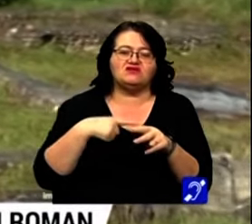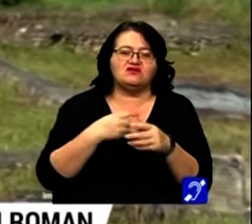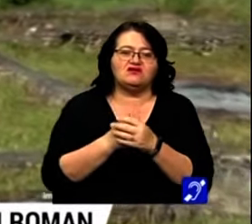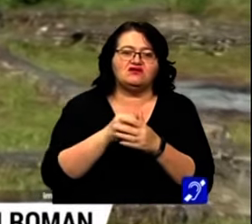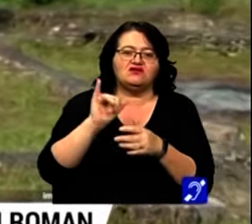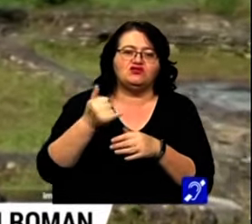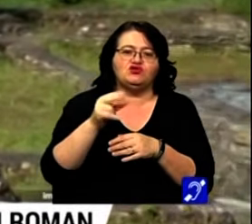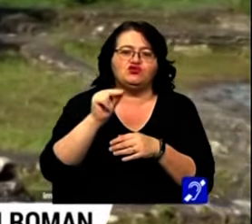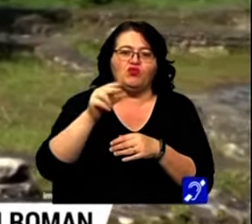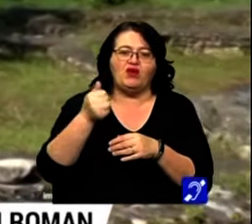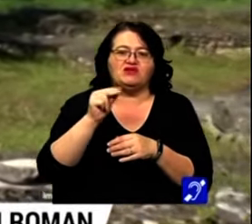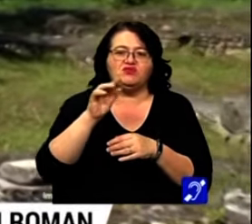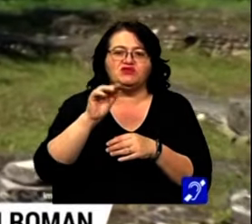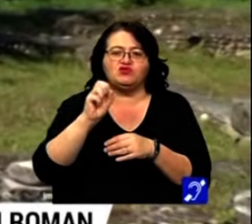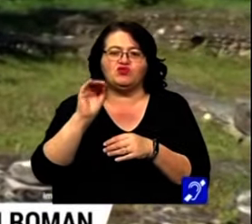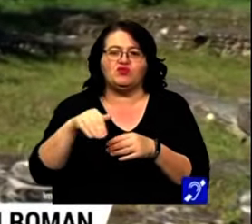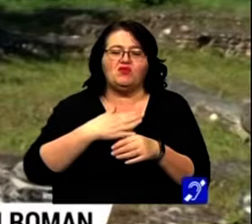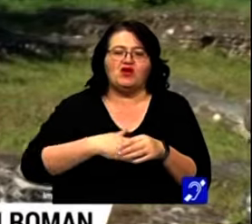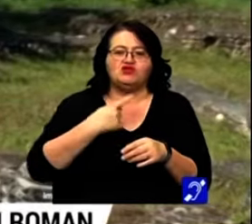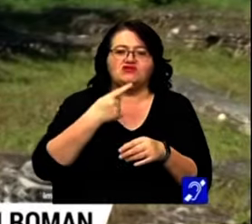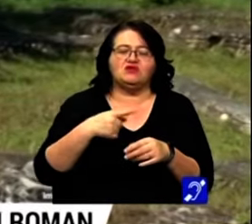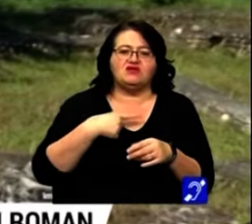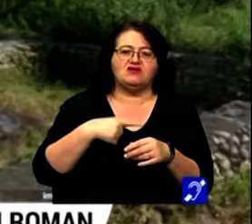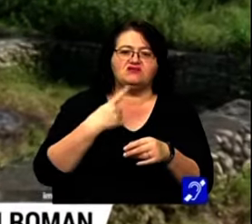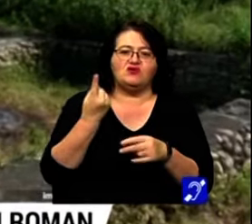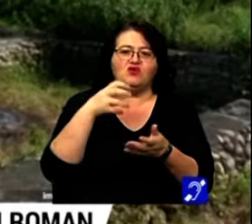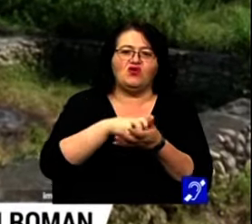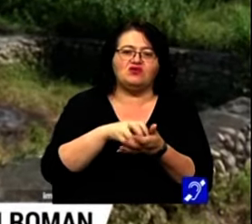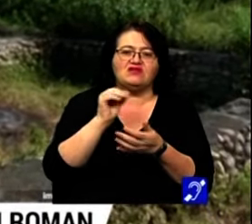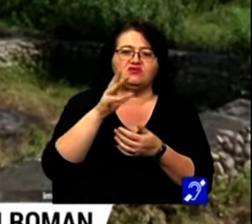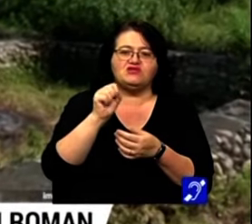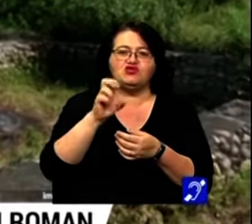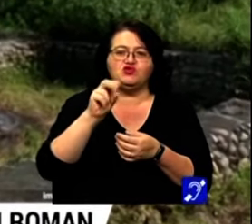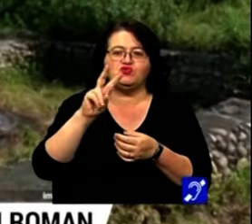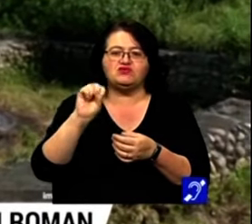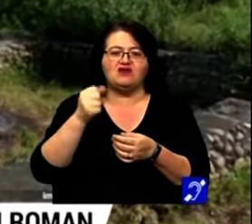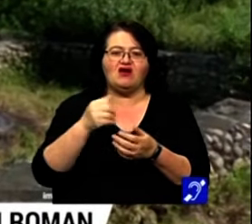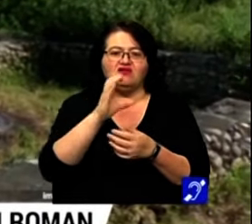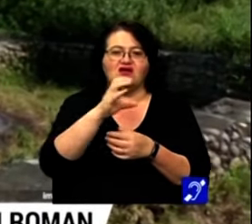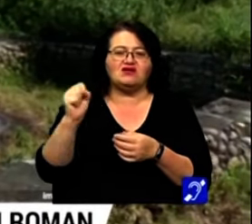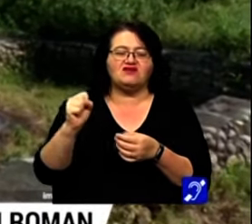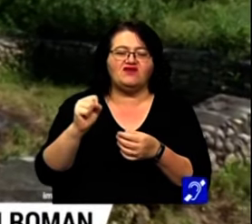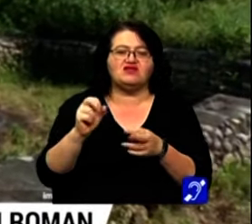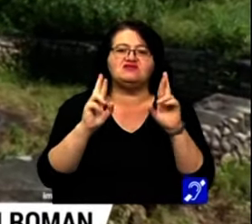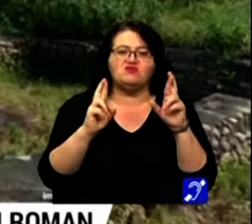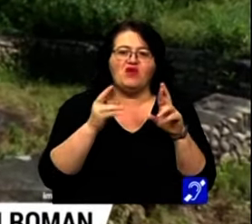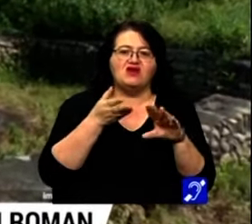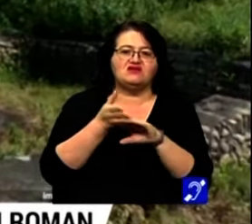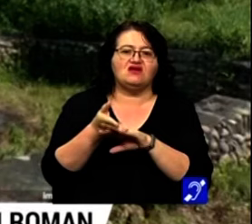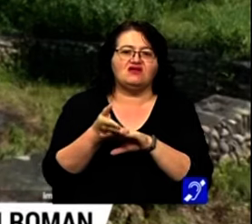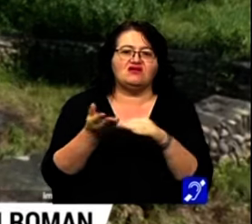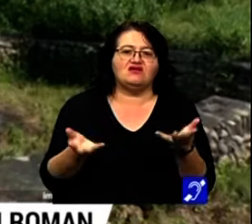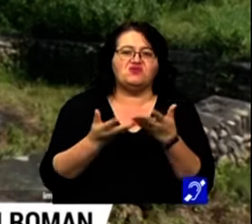Jupa Tibiscom, despre care mie îmi place să spun că este o sarmisegetuza a Carașului. Sper să intre